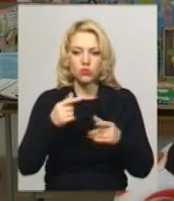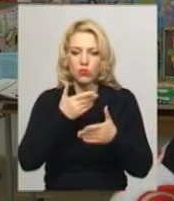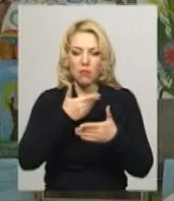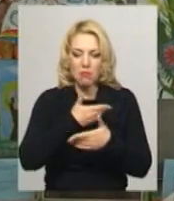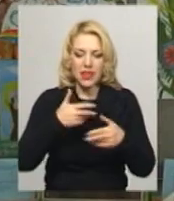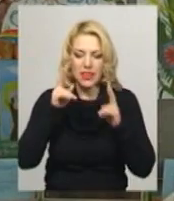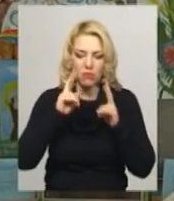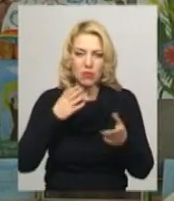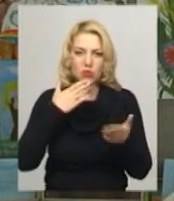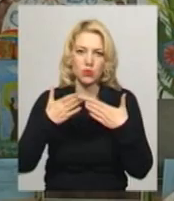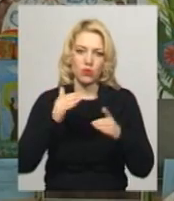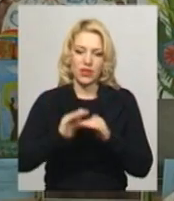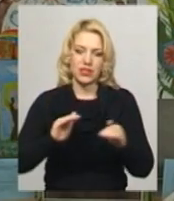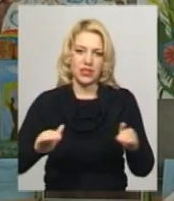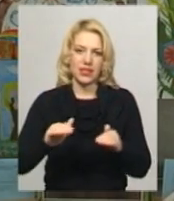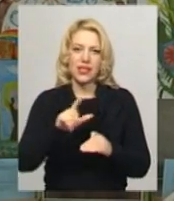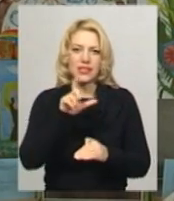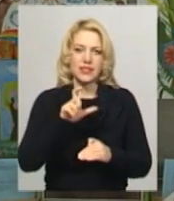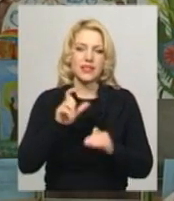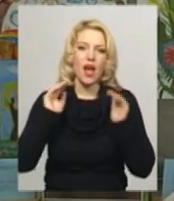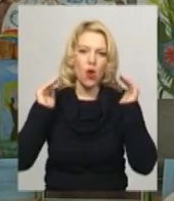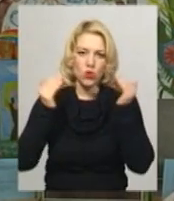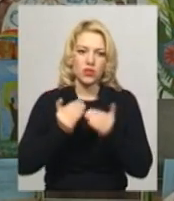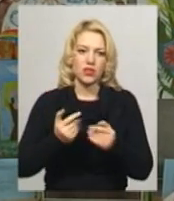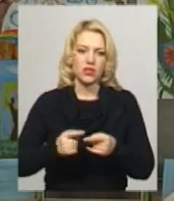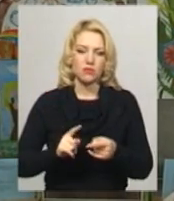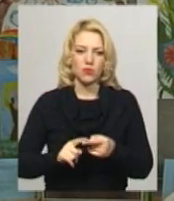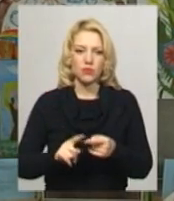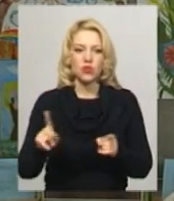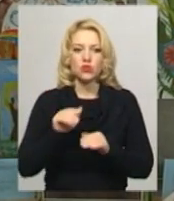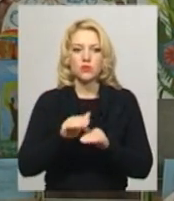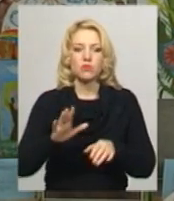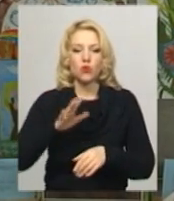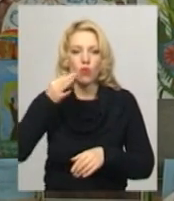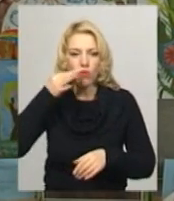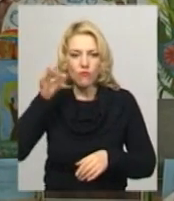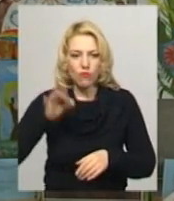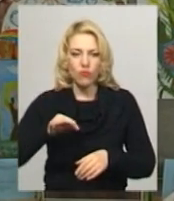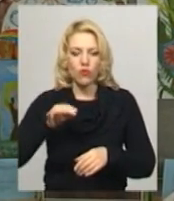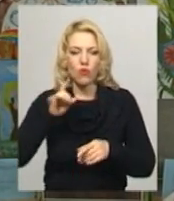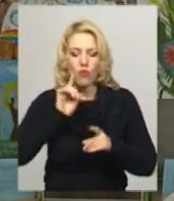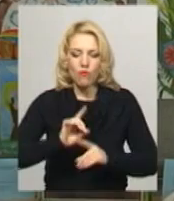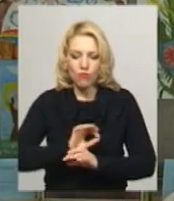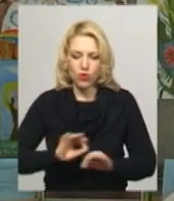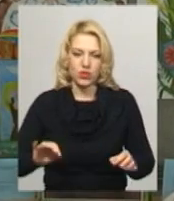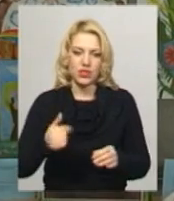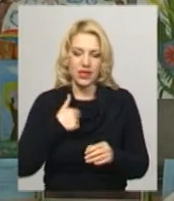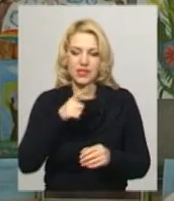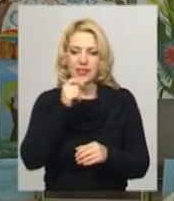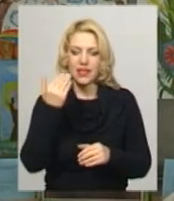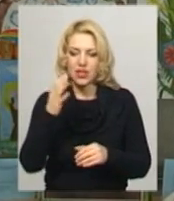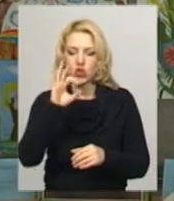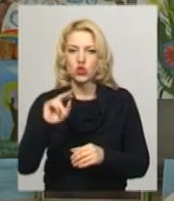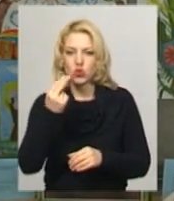комунікувати. Дітки з аутизмом були б вдячні, коли б їм було комфортніше. Тому я за їхню соціалізацію, але таку